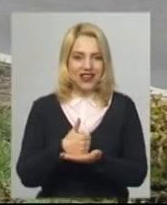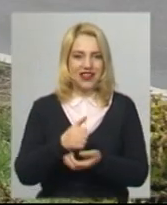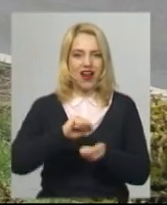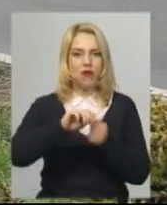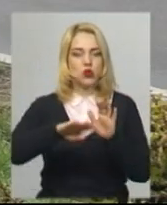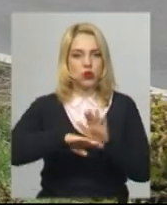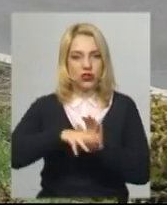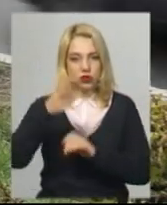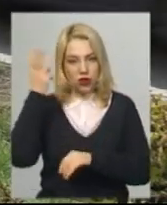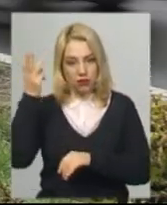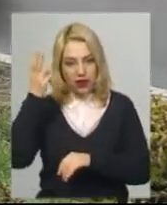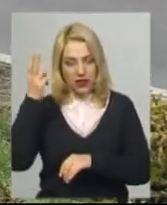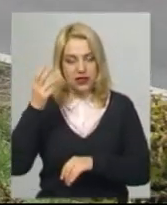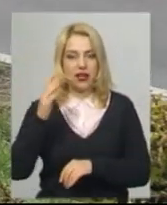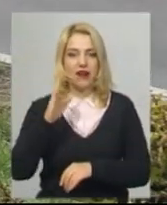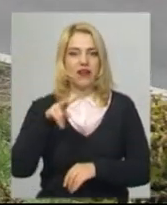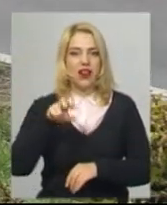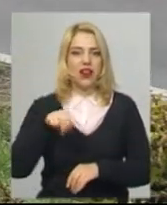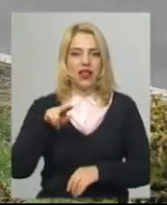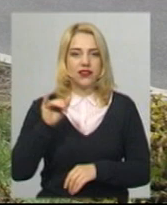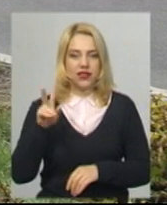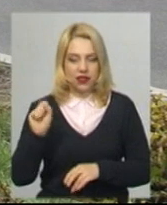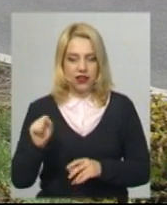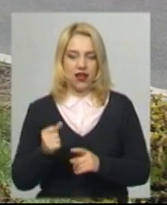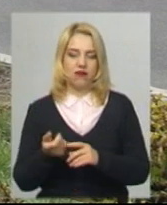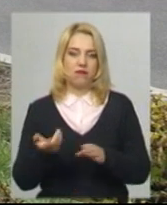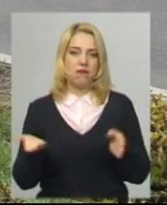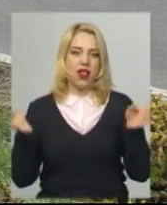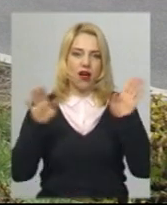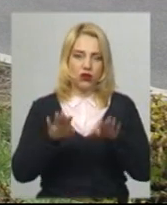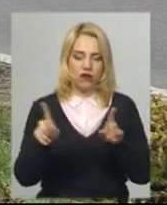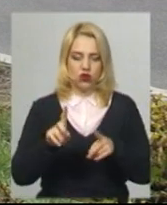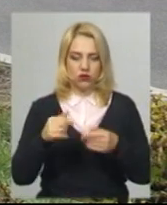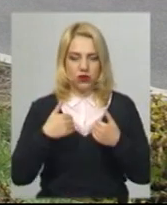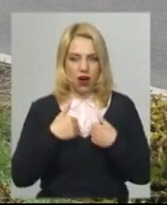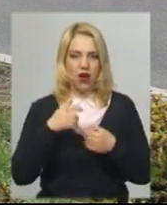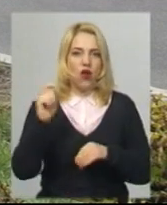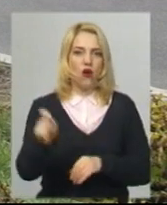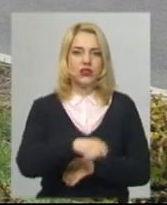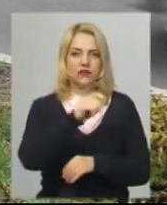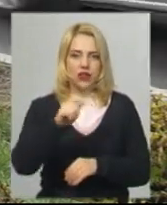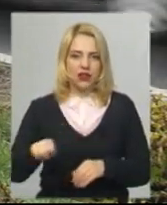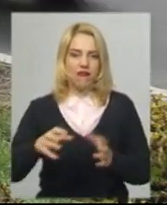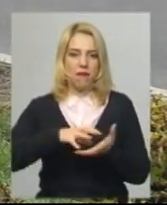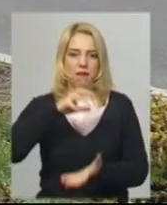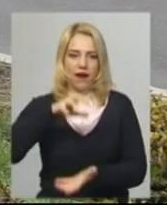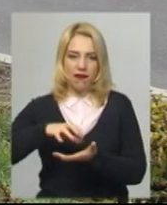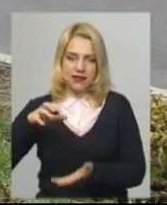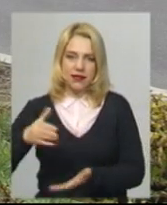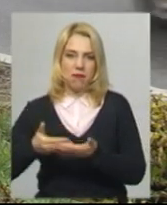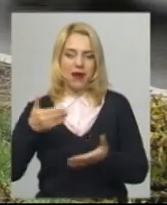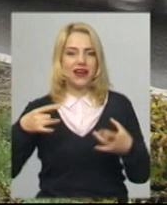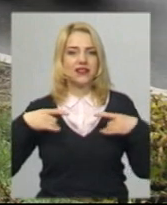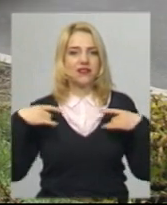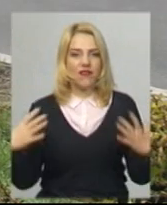владика мене благословив, верніше, освятити Пасхи перед Світлим Христовим Воскресінням, для того, щоб люди могли